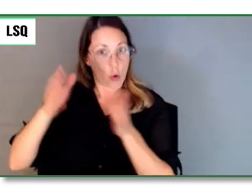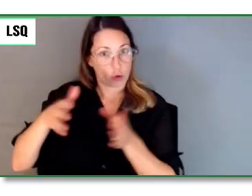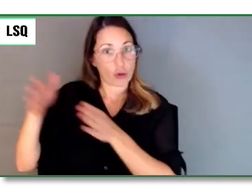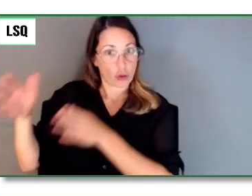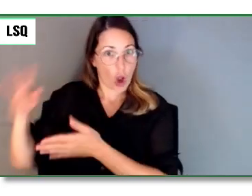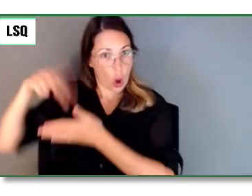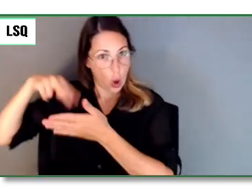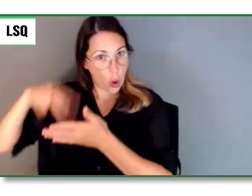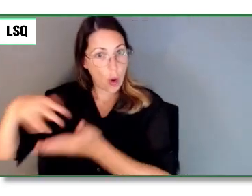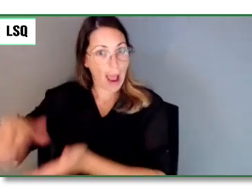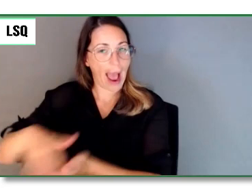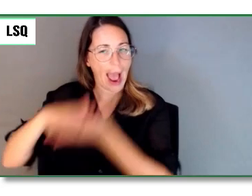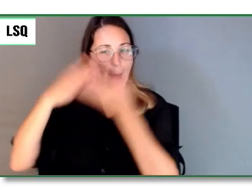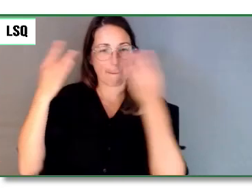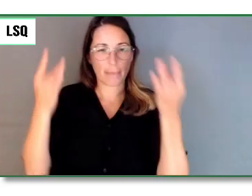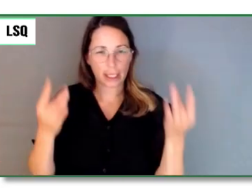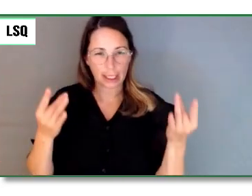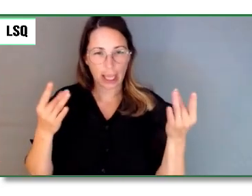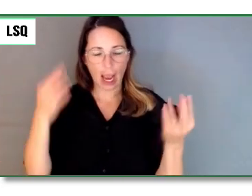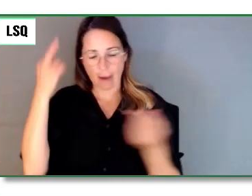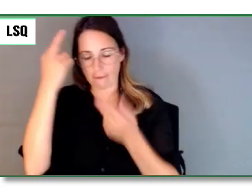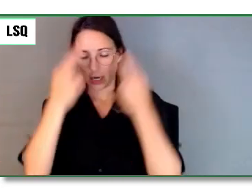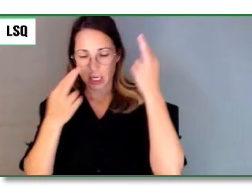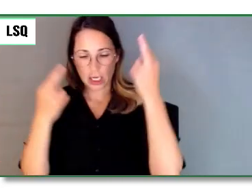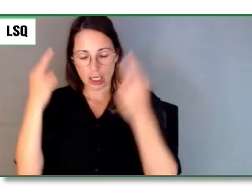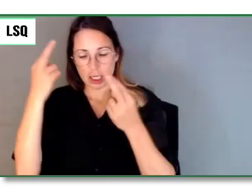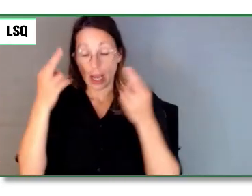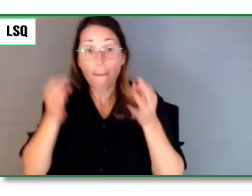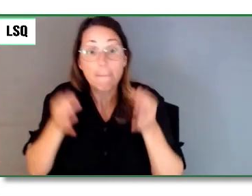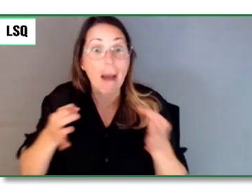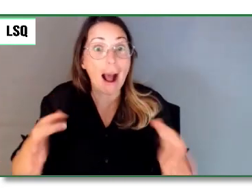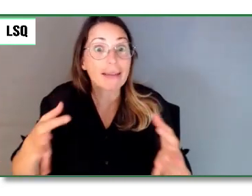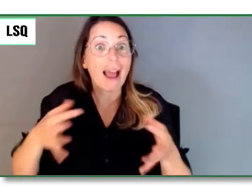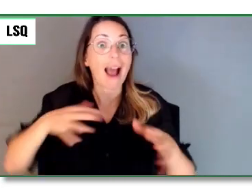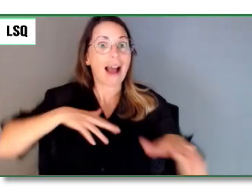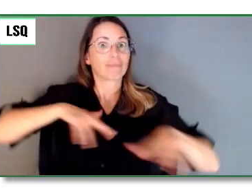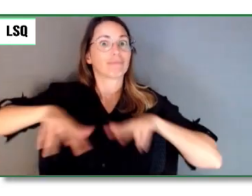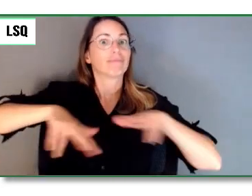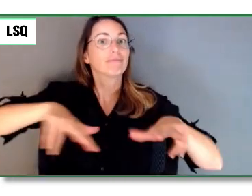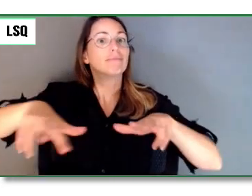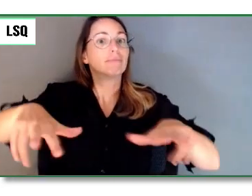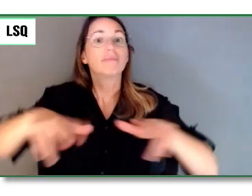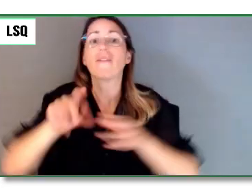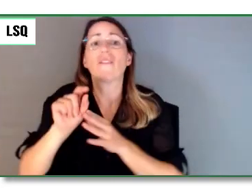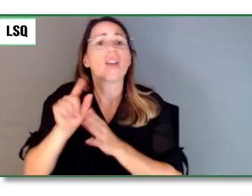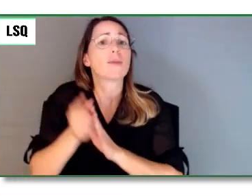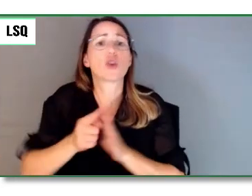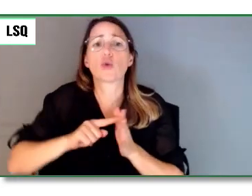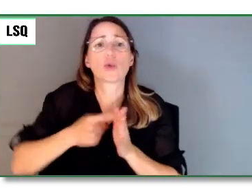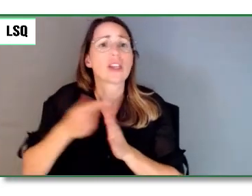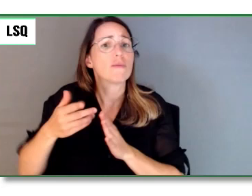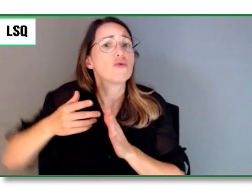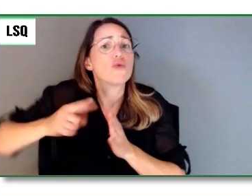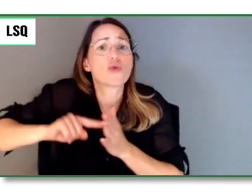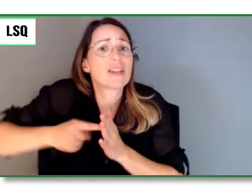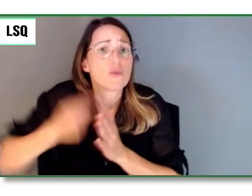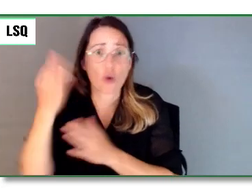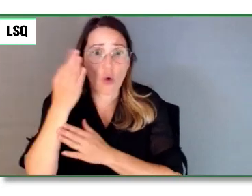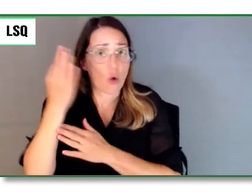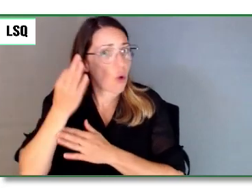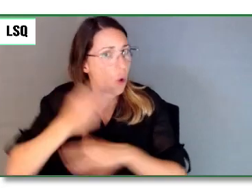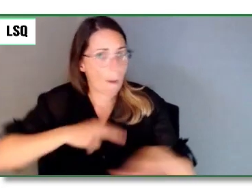minutes du cours. Donc, pendant cette promenade, est-ce qu'ils peuvent tenter d'incarner